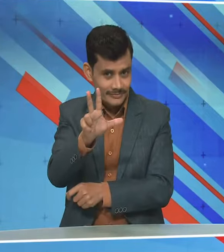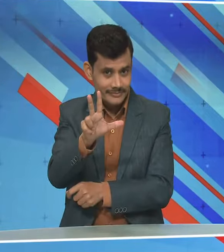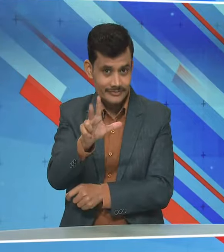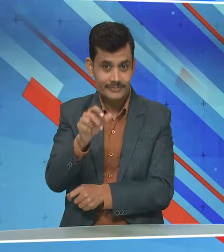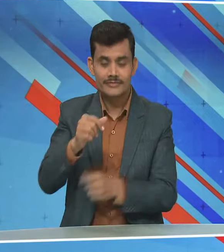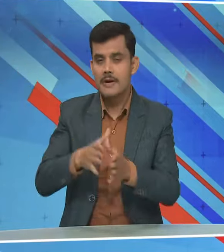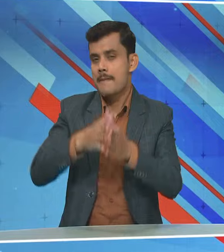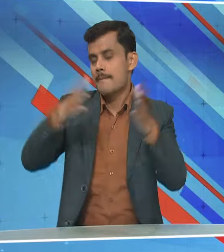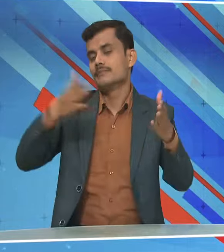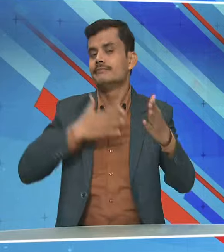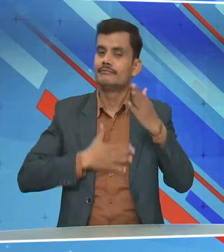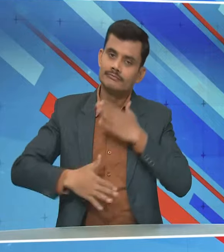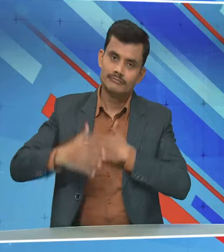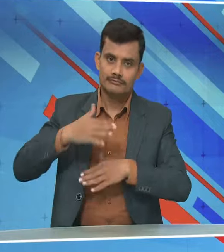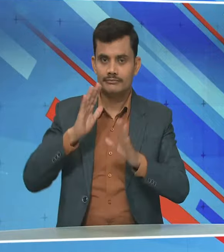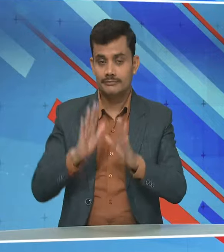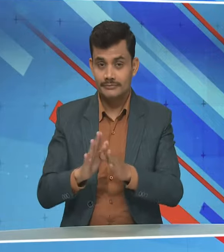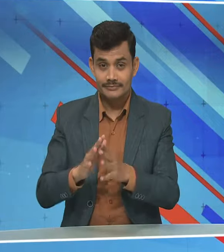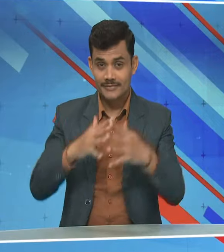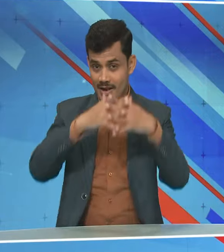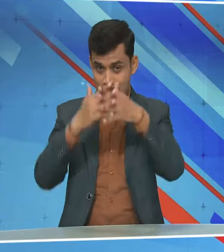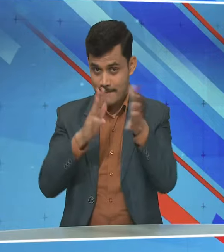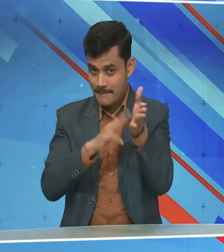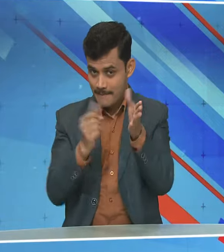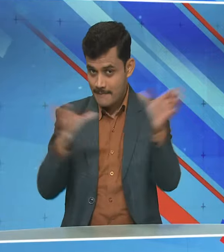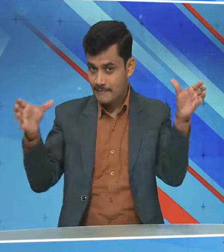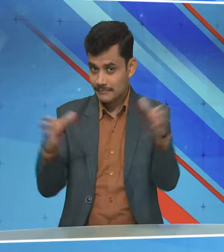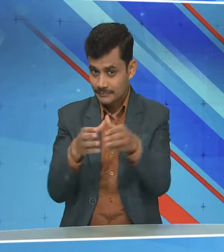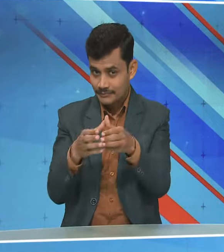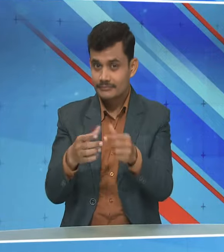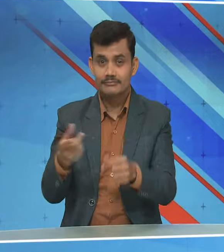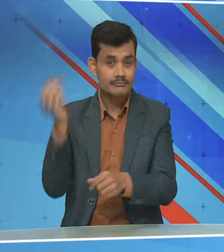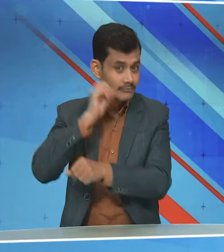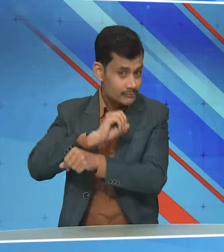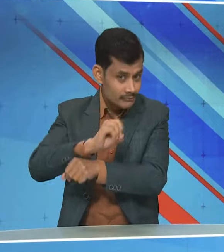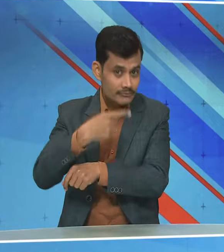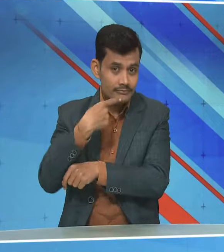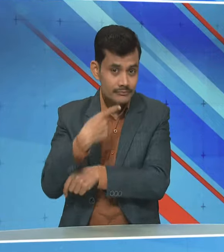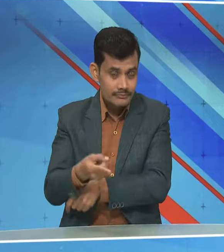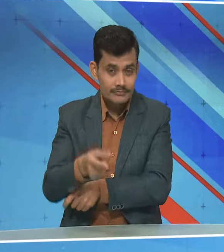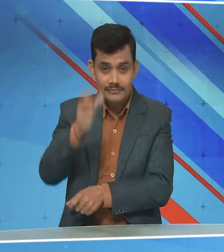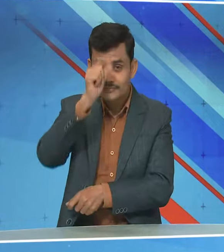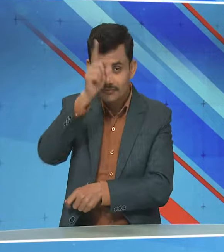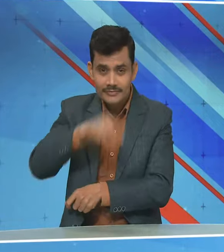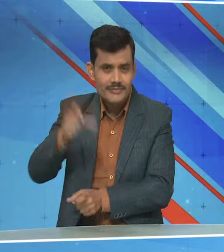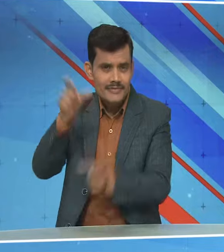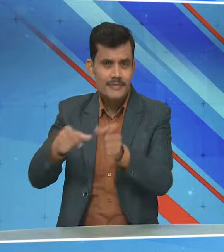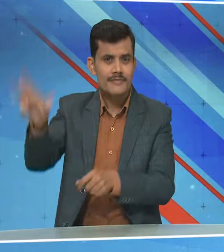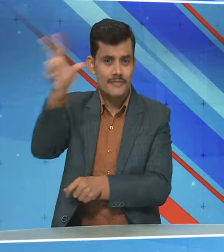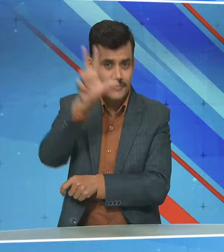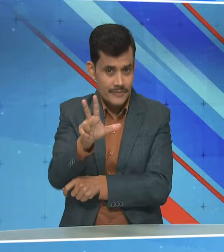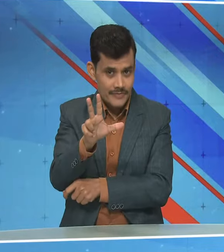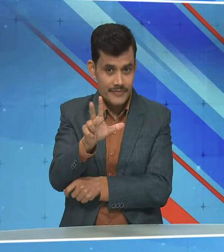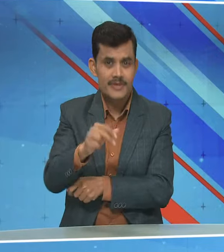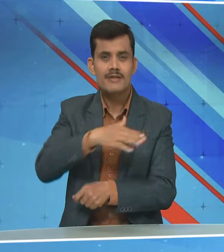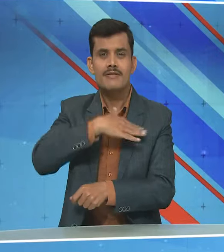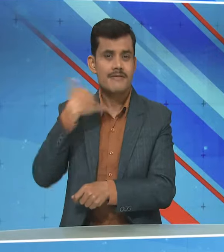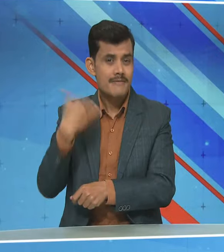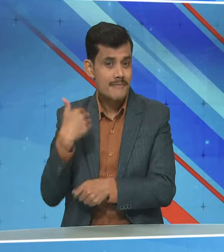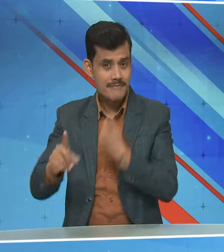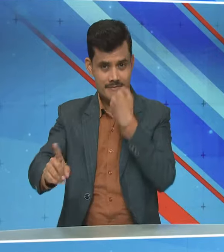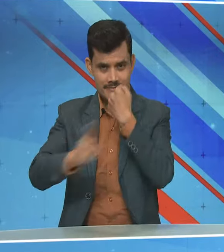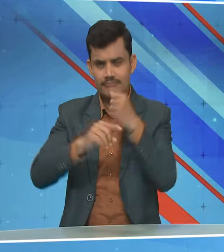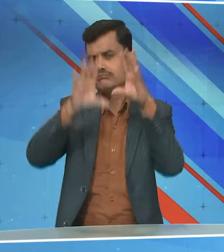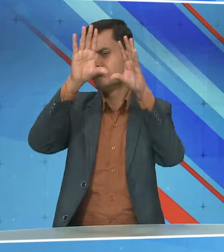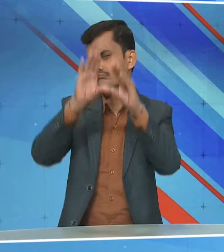को बड़ी राहत मिली है विदेश मंत्राले की ओर से दी गई जानकारी के मताबिक आठ भारतिय लोगों की मौत की सजा